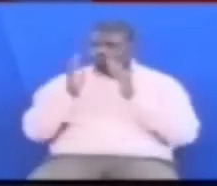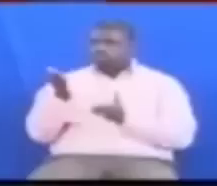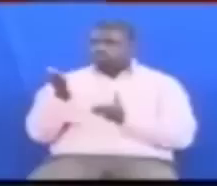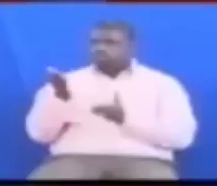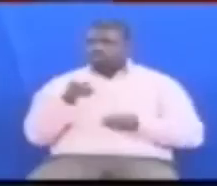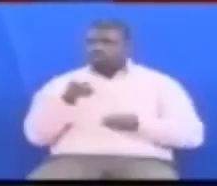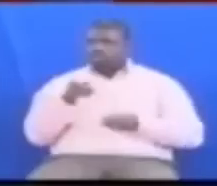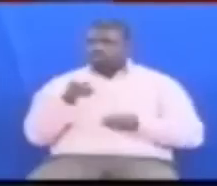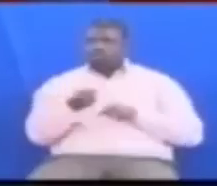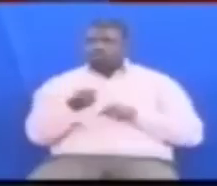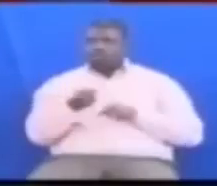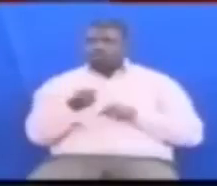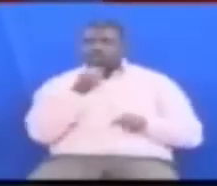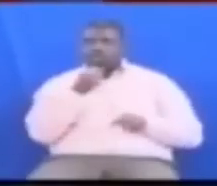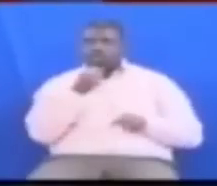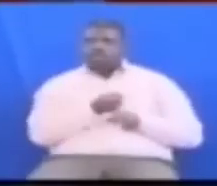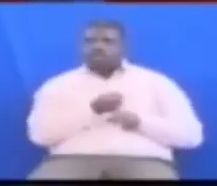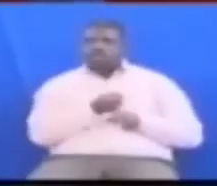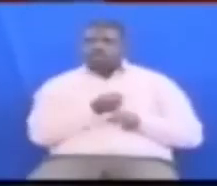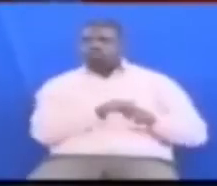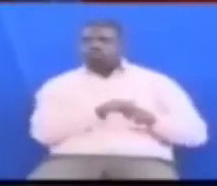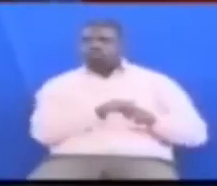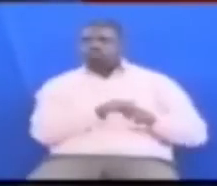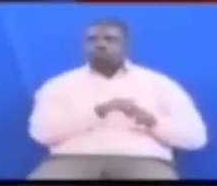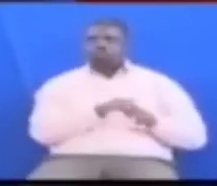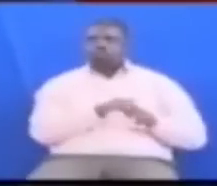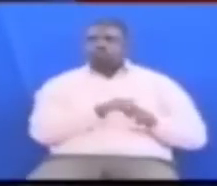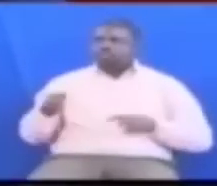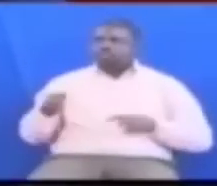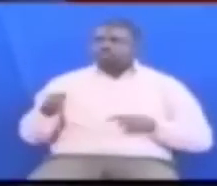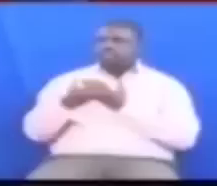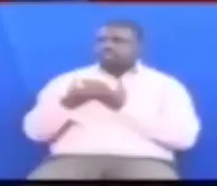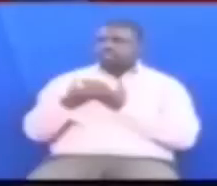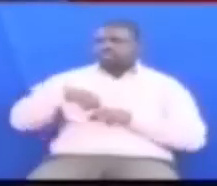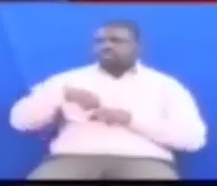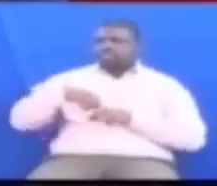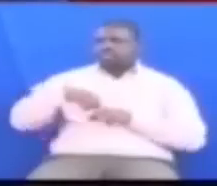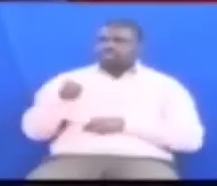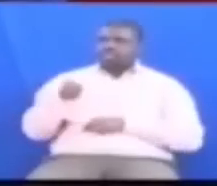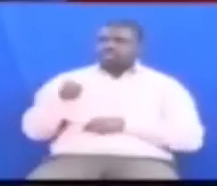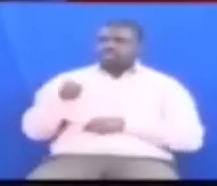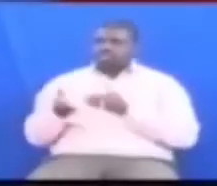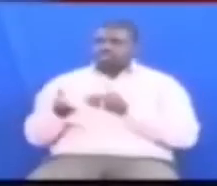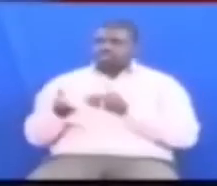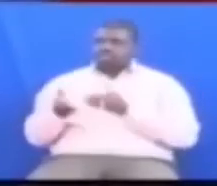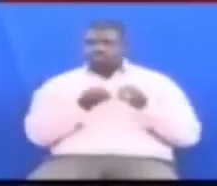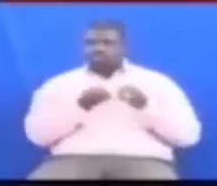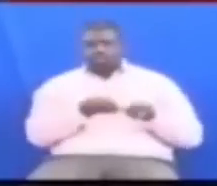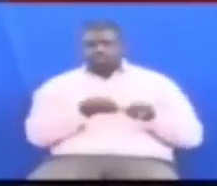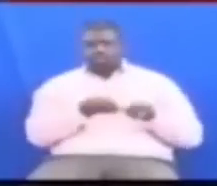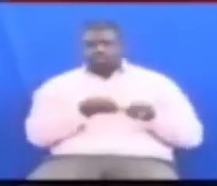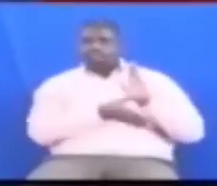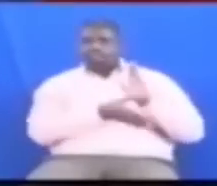kazi anasema Sio kazi ya kuwa ujumu wa pinzani ndani ya nchii Mwishumu wa raisi hata wapima Hata wapondisha ziyo Kwa kazi